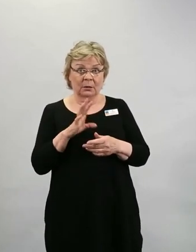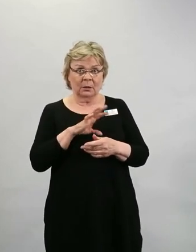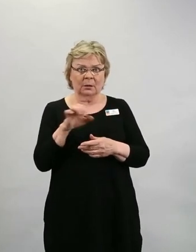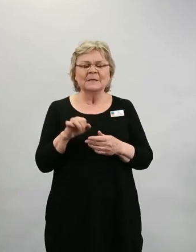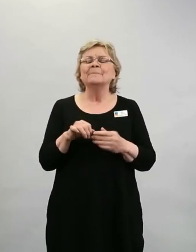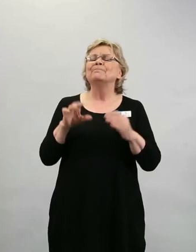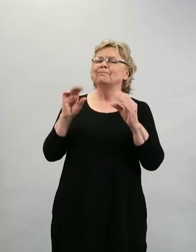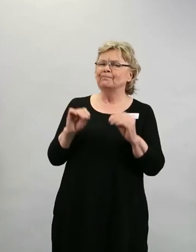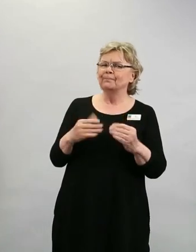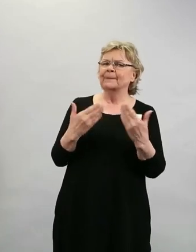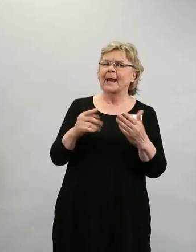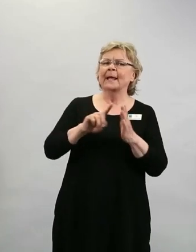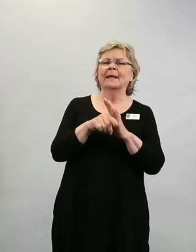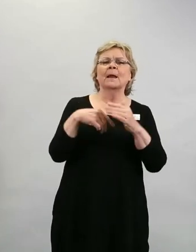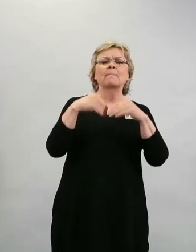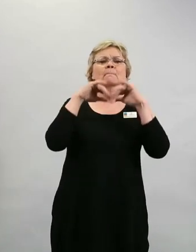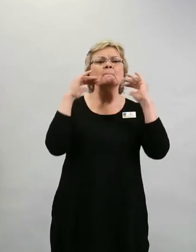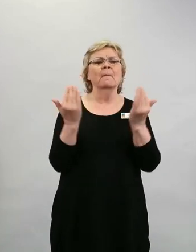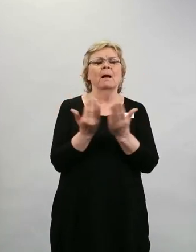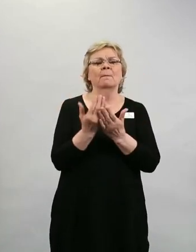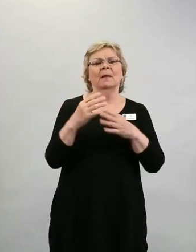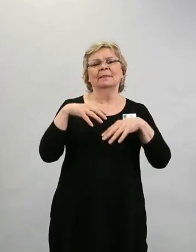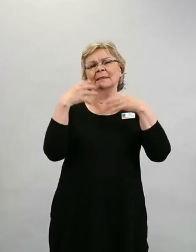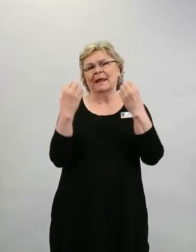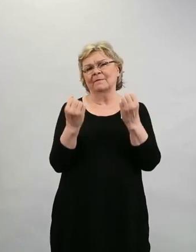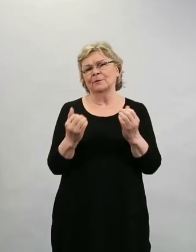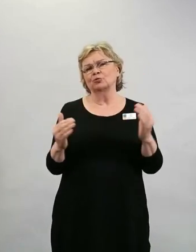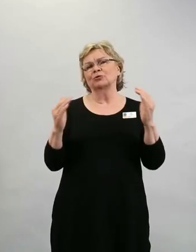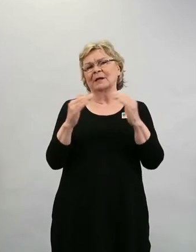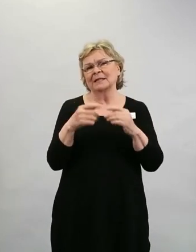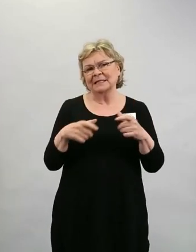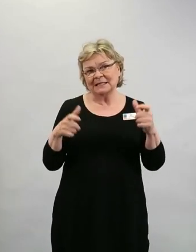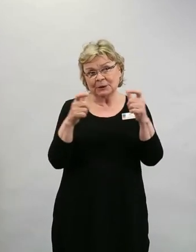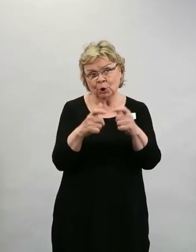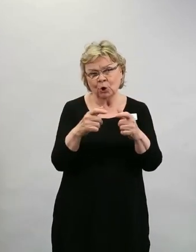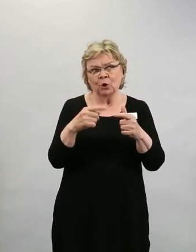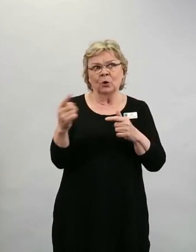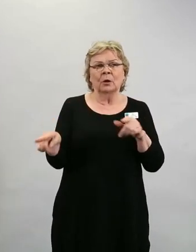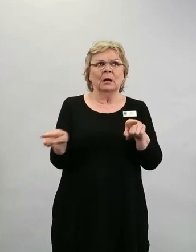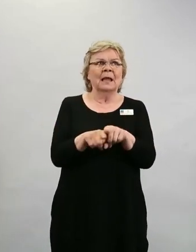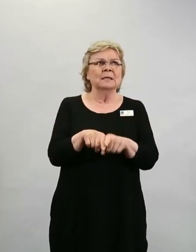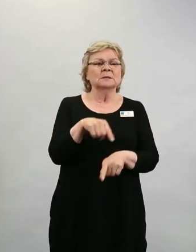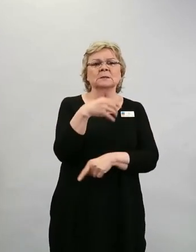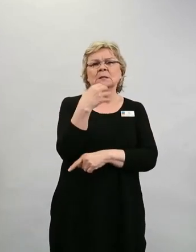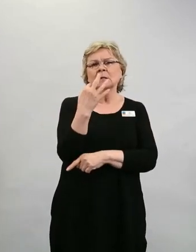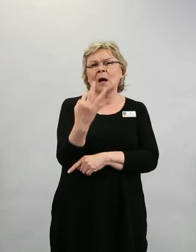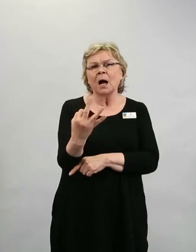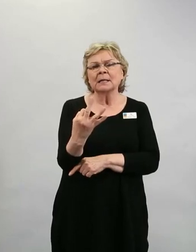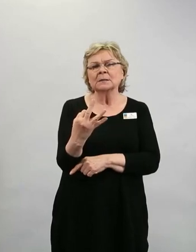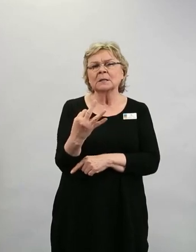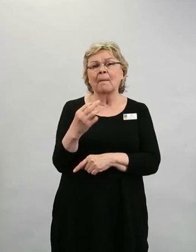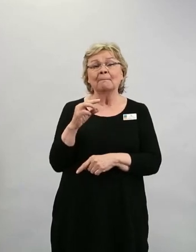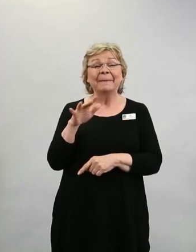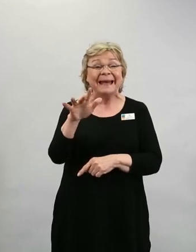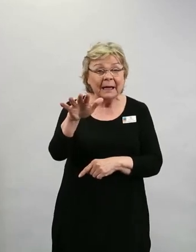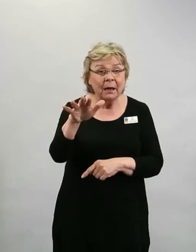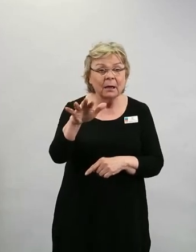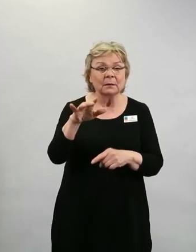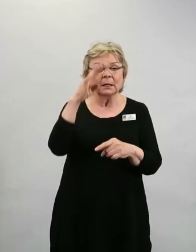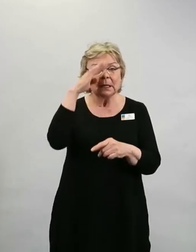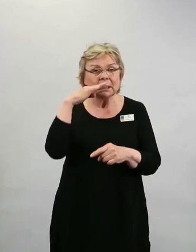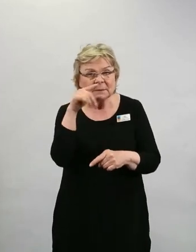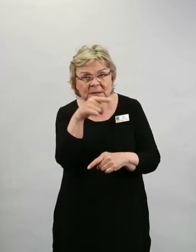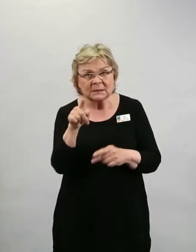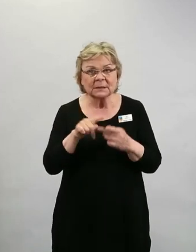maailman terveysjärjestö tehnyt sen arvion, että koko maailman lähes kahdeksan miljardia ihmistä oltaisiin rokotettu